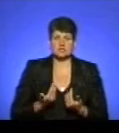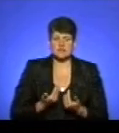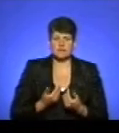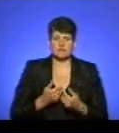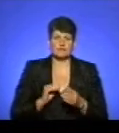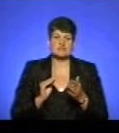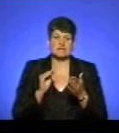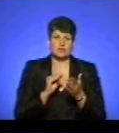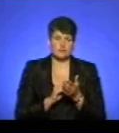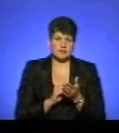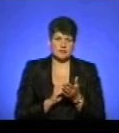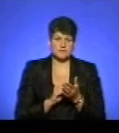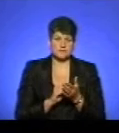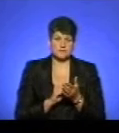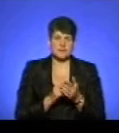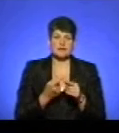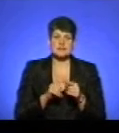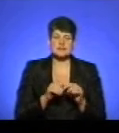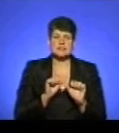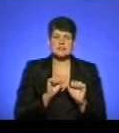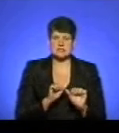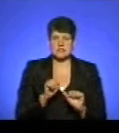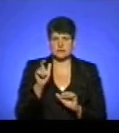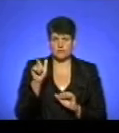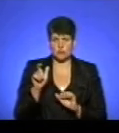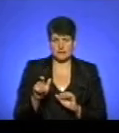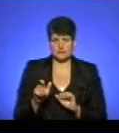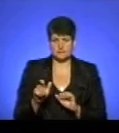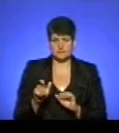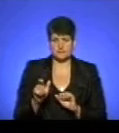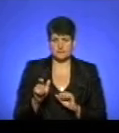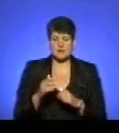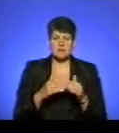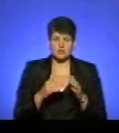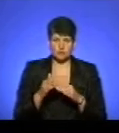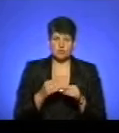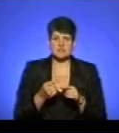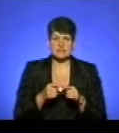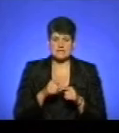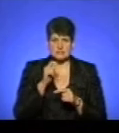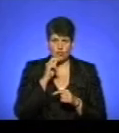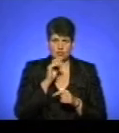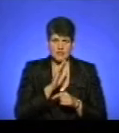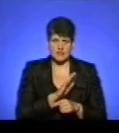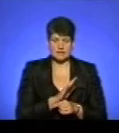наприклад, цей захист у людини практикується таке в Україні.